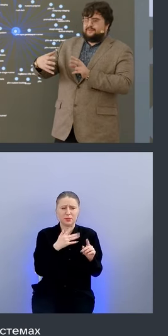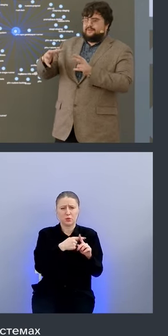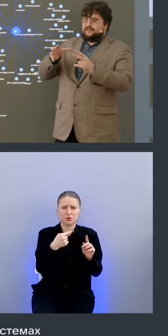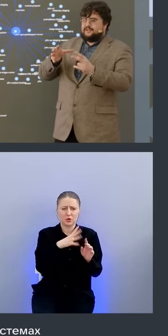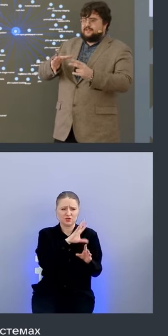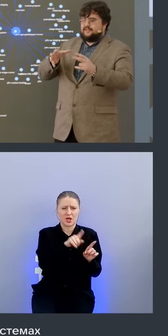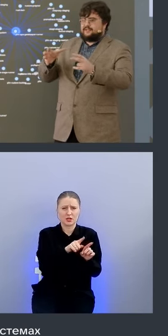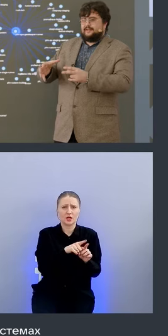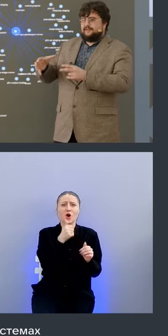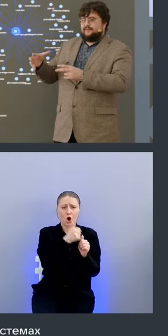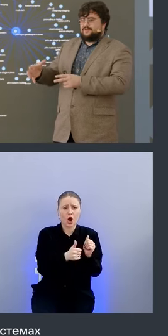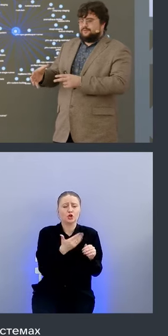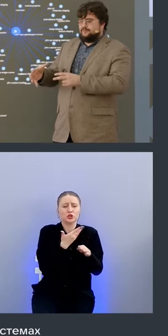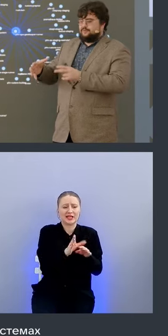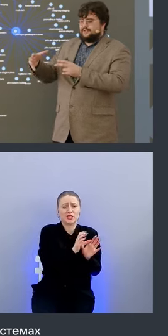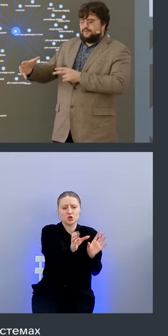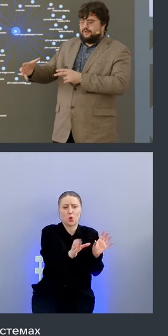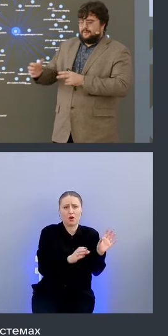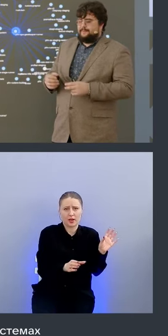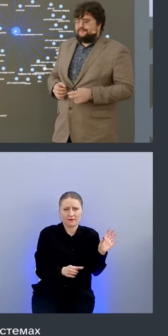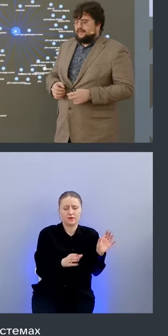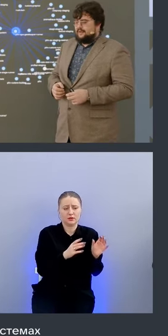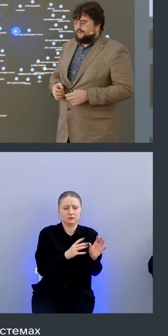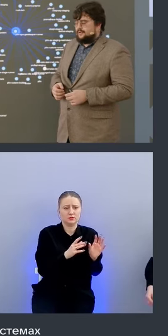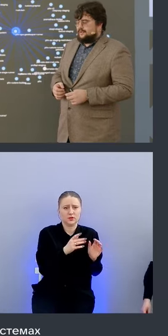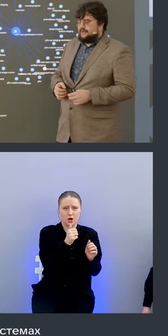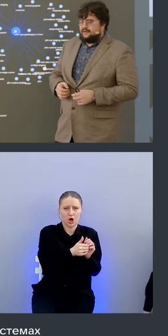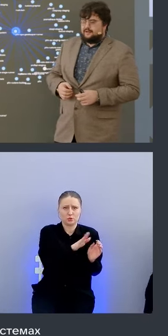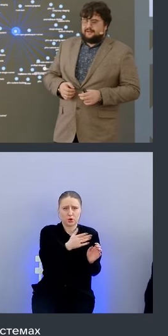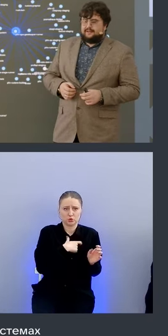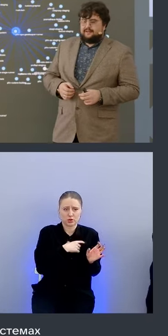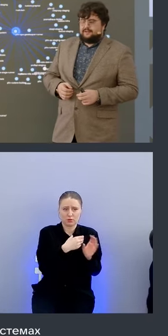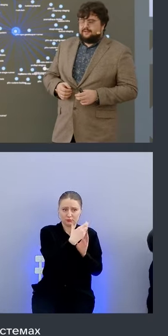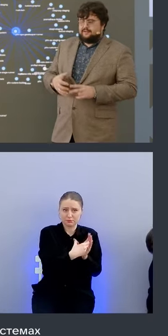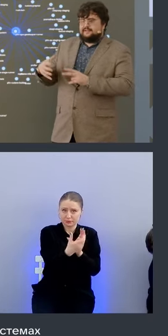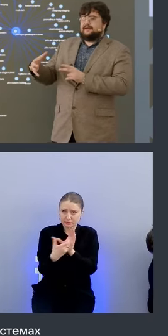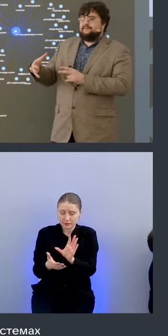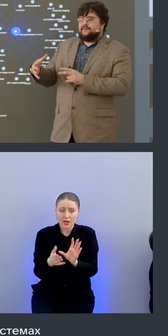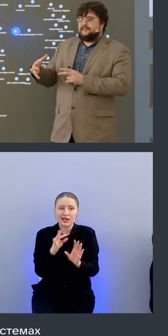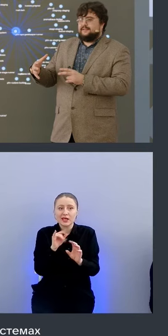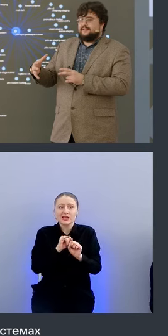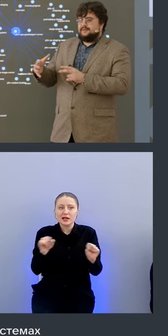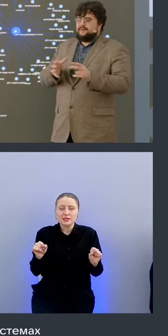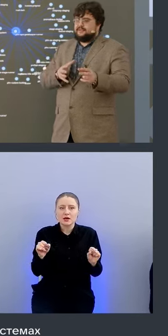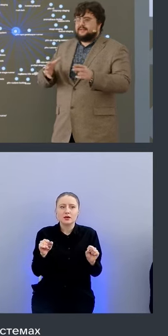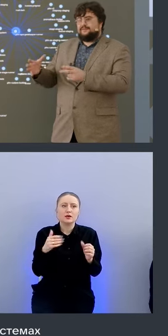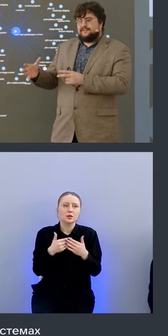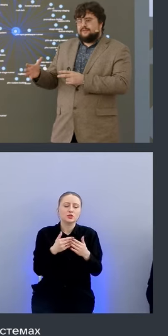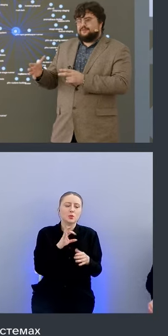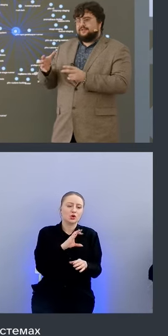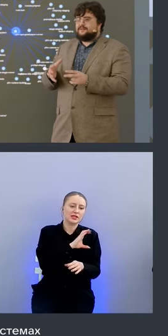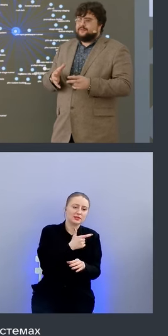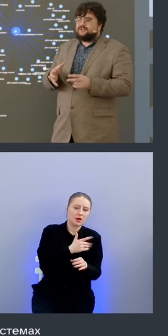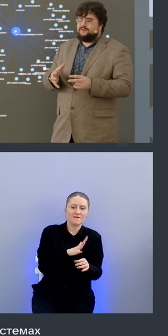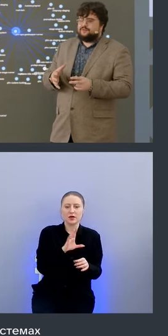изолированы то есть каждая sg изолирована между собой вот и нельзя пройти там от sg в